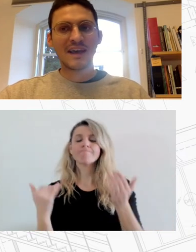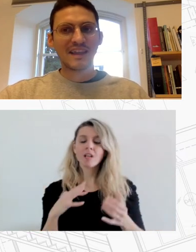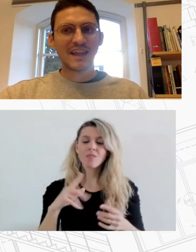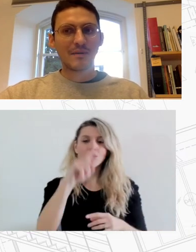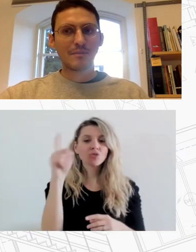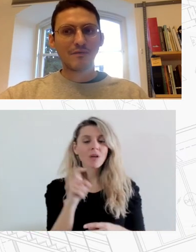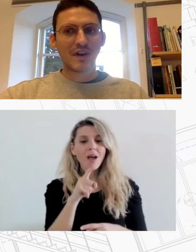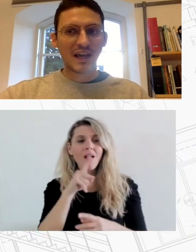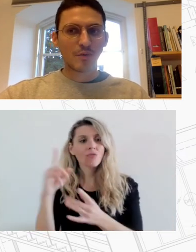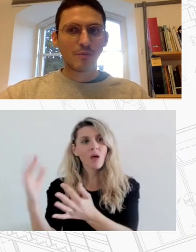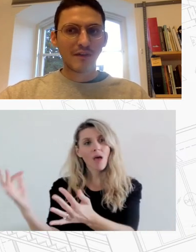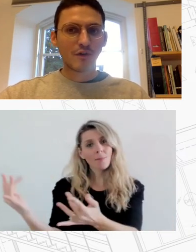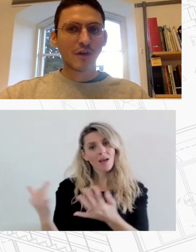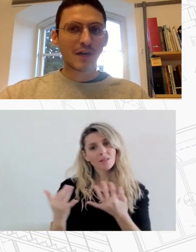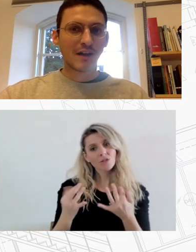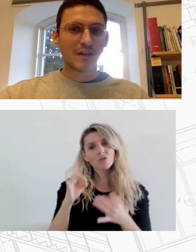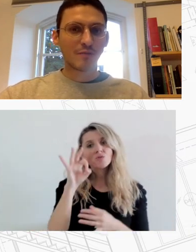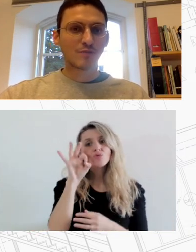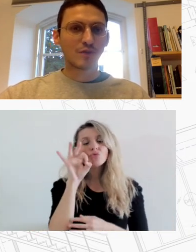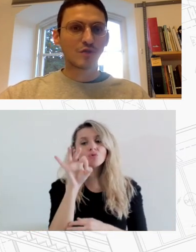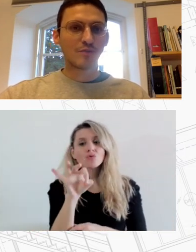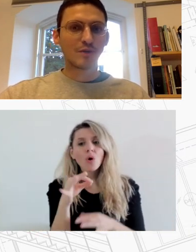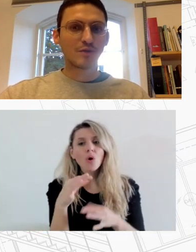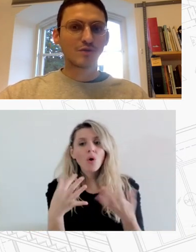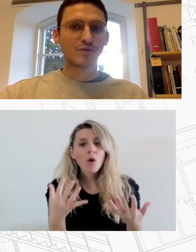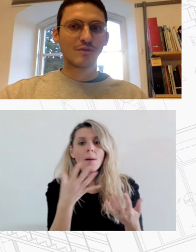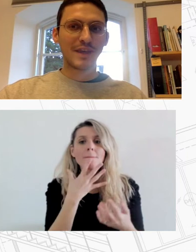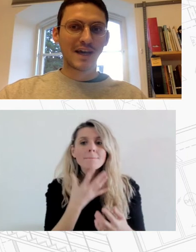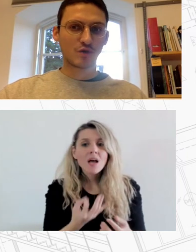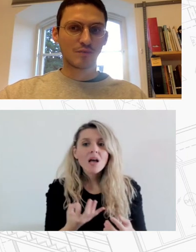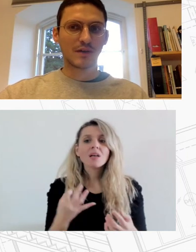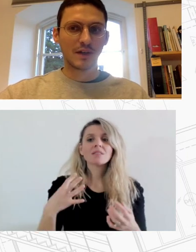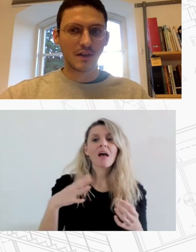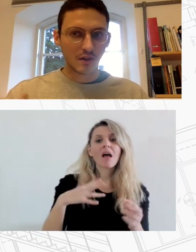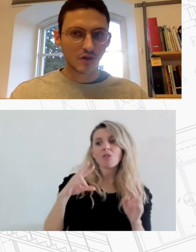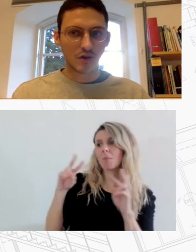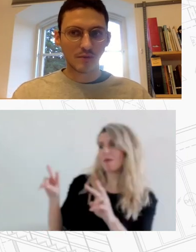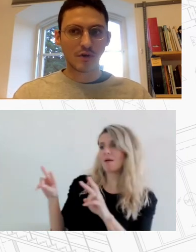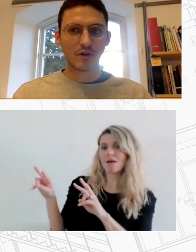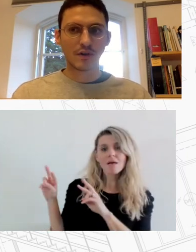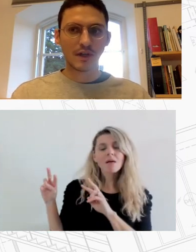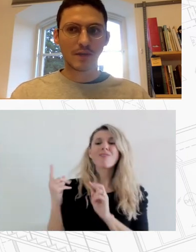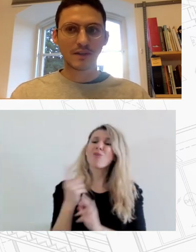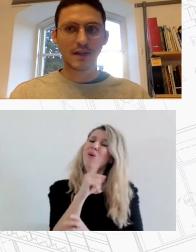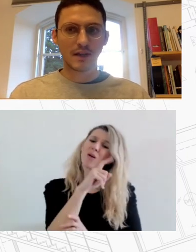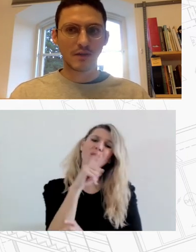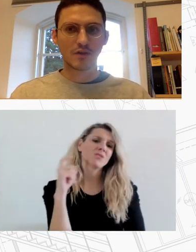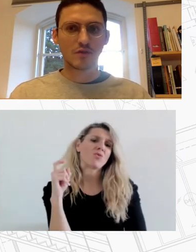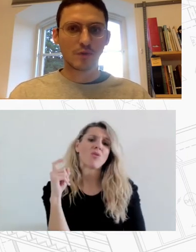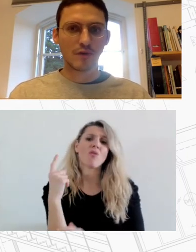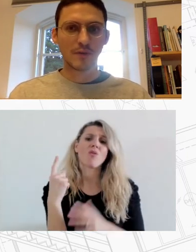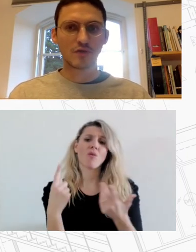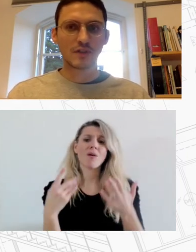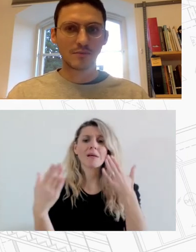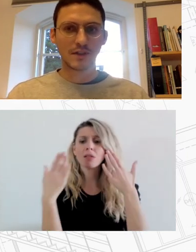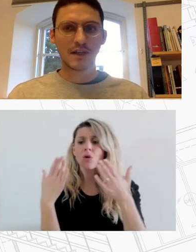να μην βλέπουμε εύκολα παρά ανθρώπους με τους οποίους μοιάζουμε Είναι δύσκολο λοιπόν να υπάρξει κατανόηση του